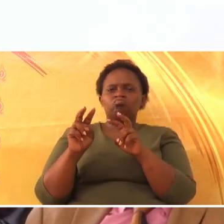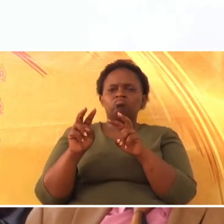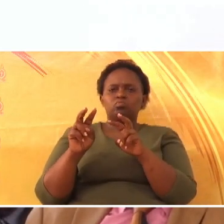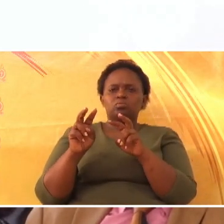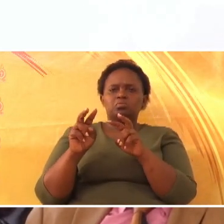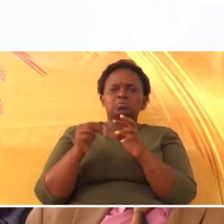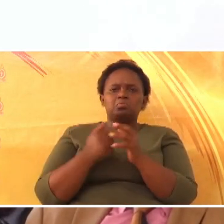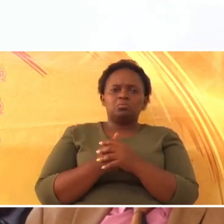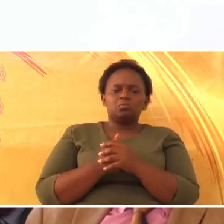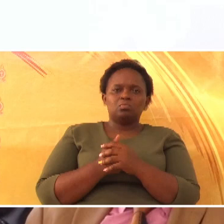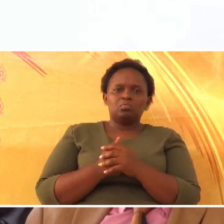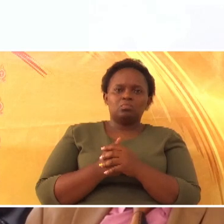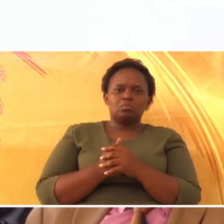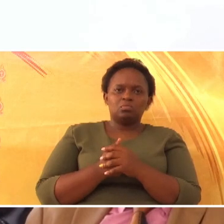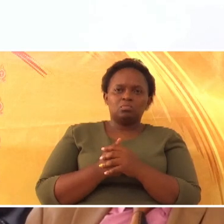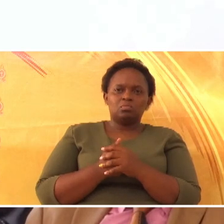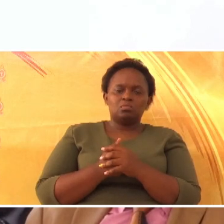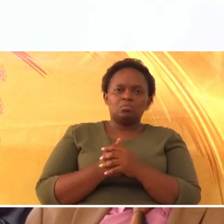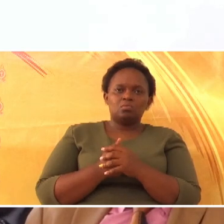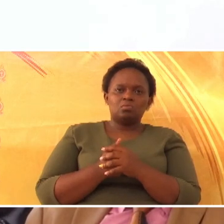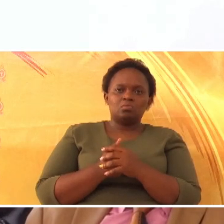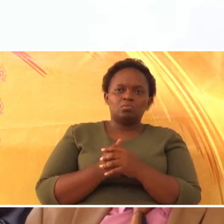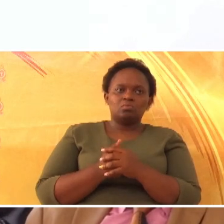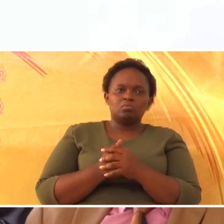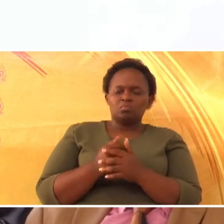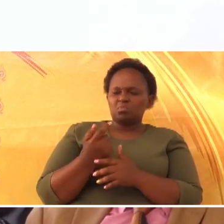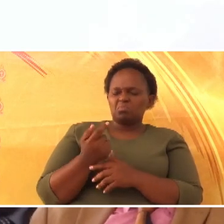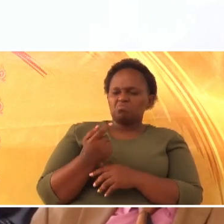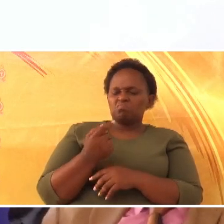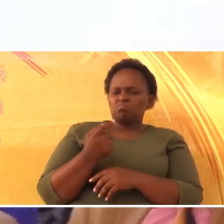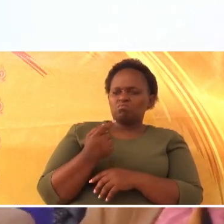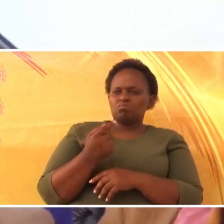huyu, huyu, huyu, hame, hame kosa huyu.